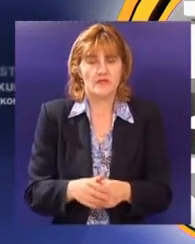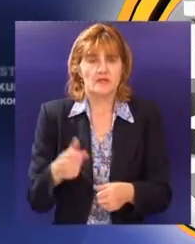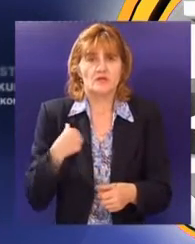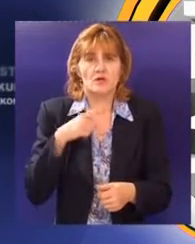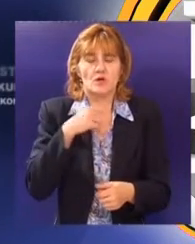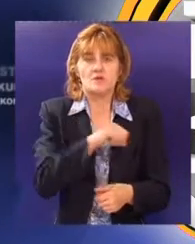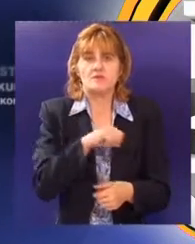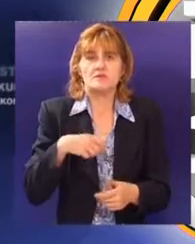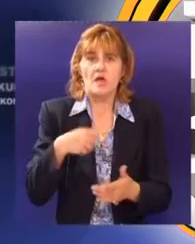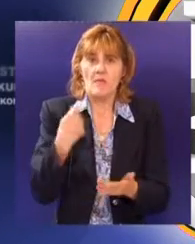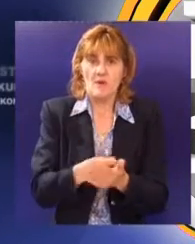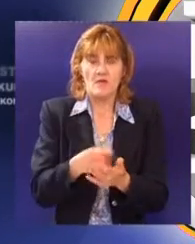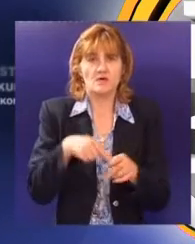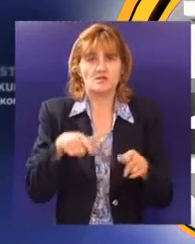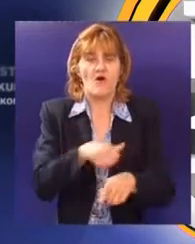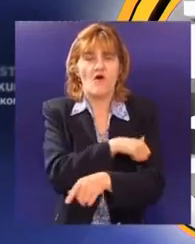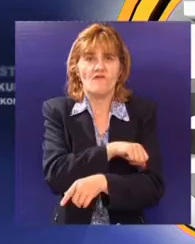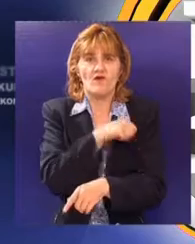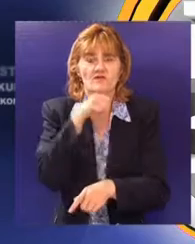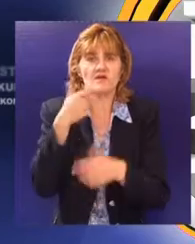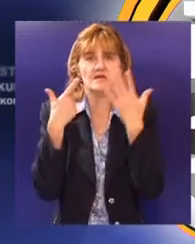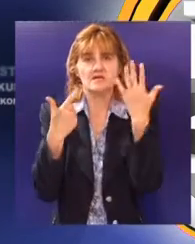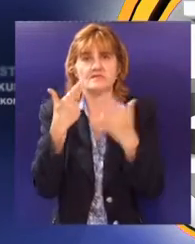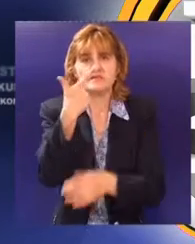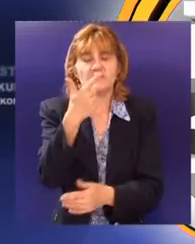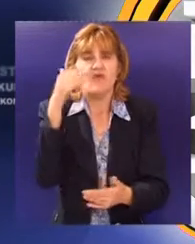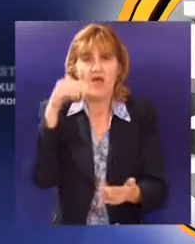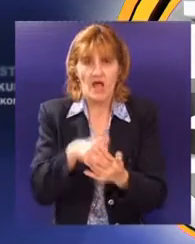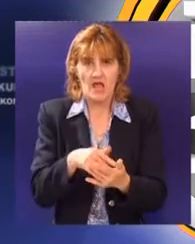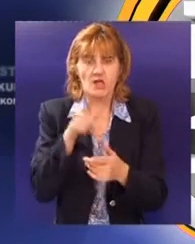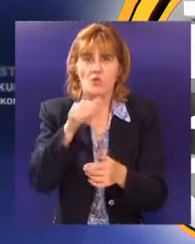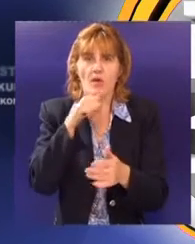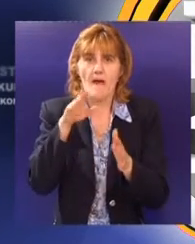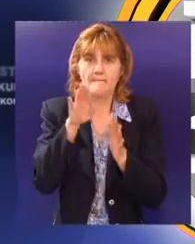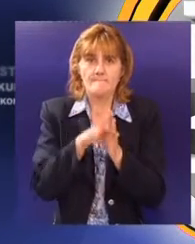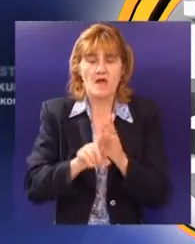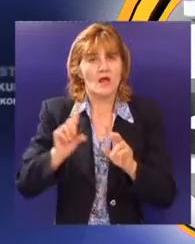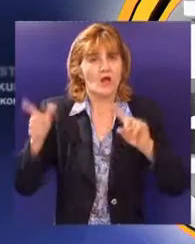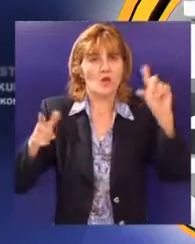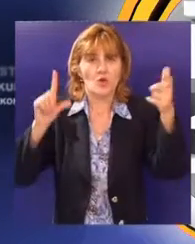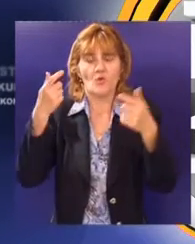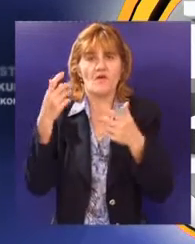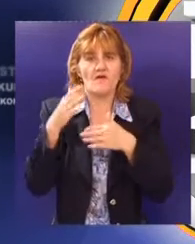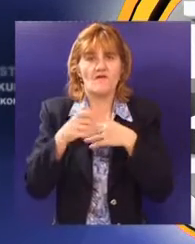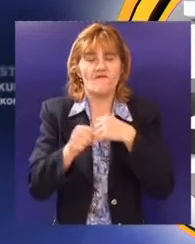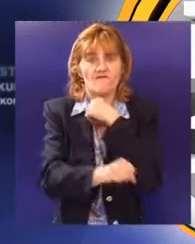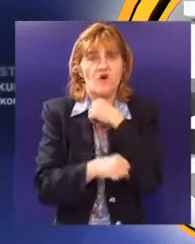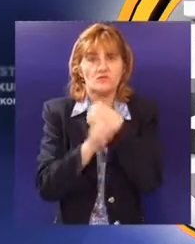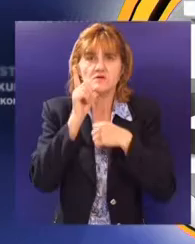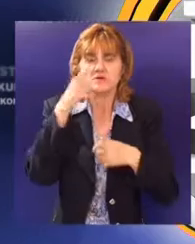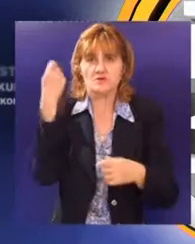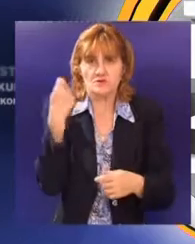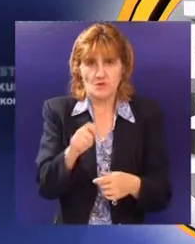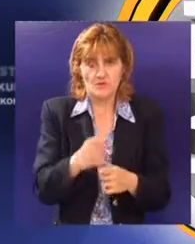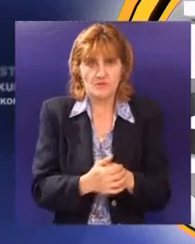samofinansirajuće studente školari nove godine iznosi 72 hiljade dinara što je znatno manje u odnosu na ostale građevinske fakultete u Srbiji. Veliko